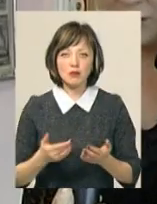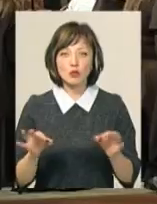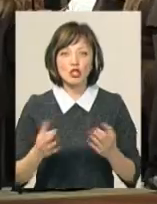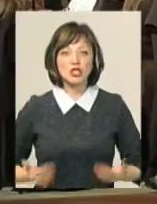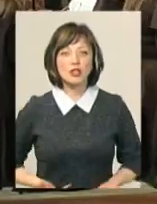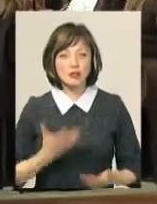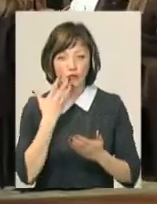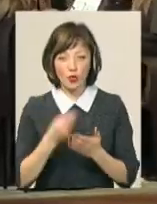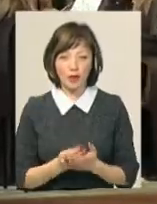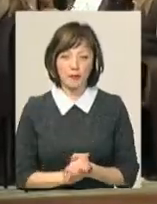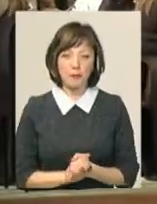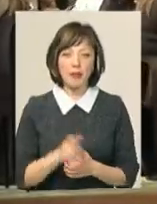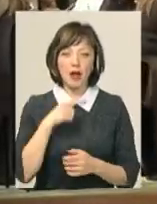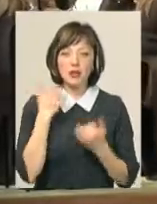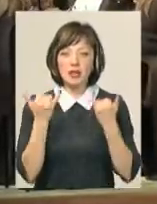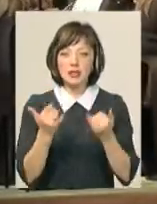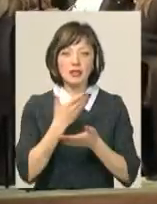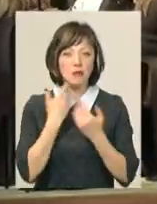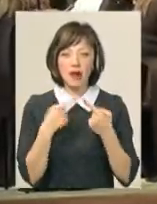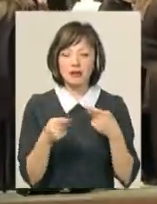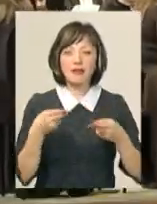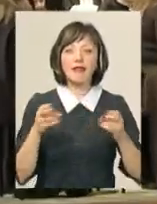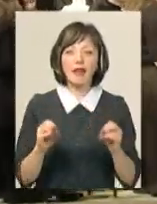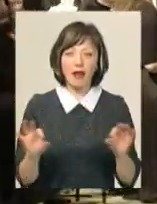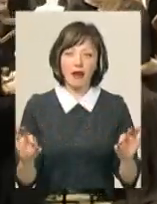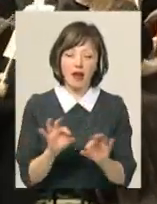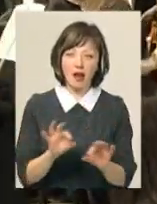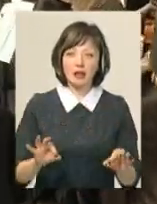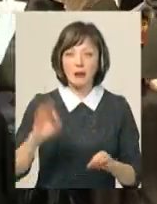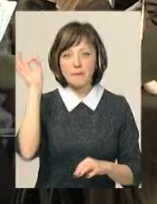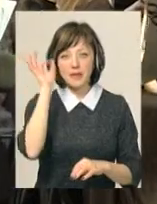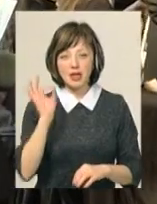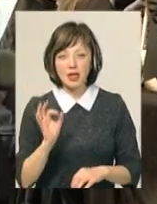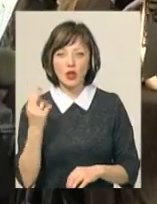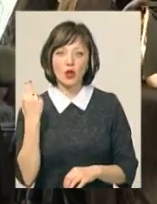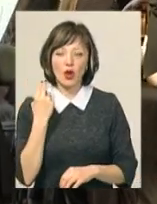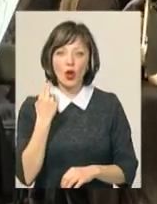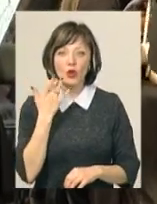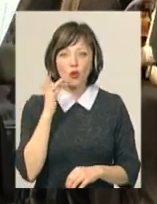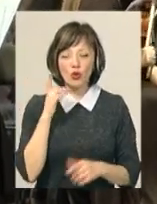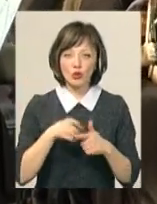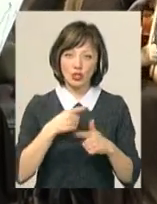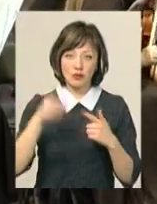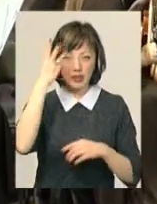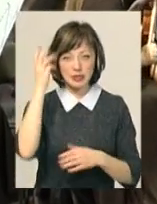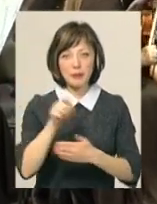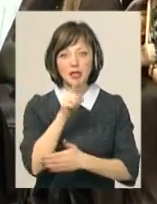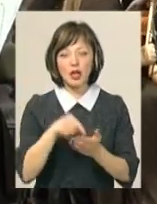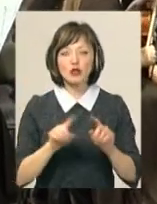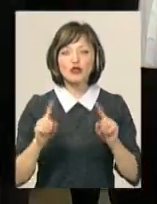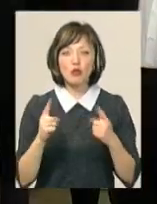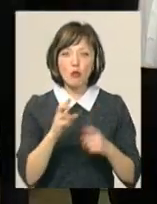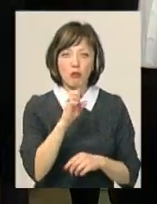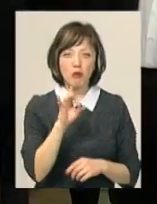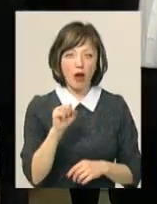своє. Музиканти кажуть, що для них немає різниці, де грати – в Берліні, Нью-Йорку чи у Хмельницькому. А на запитання, чому саме Брамс,